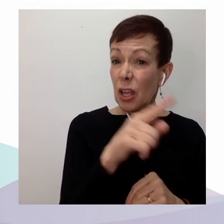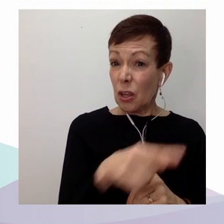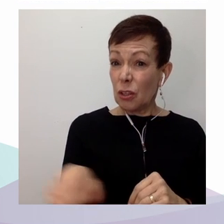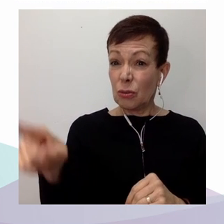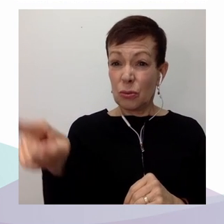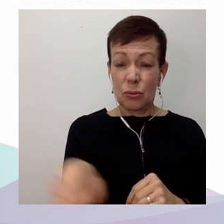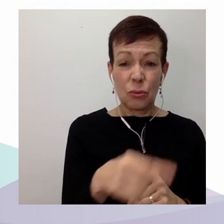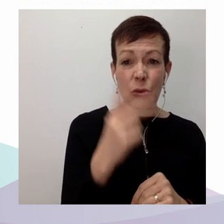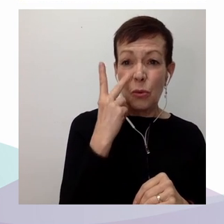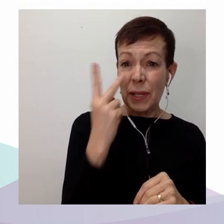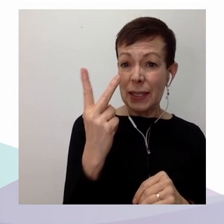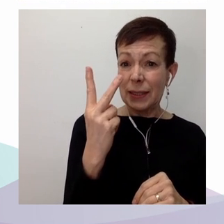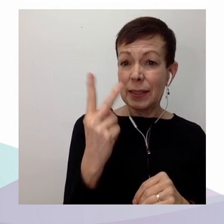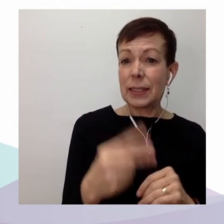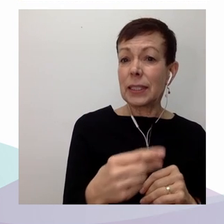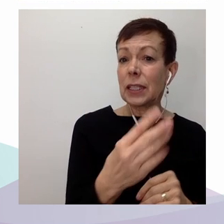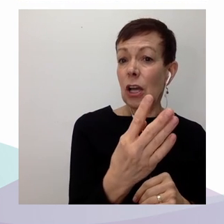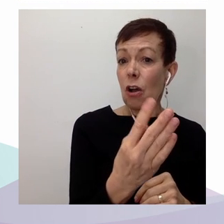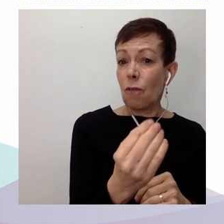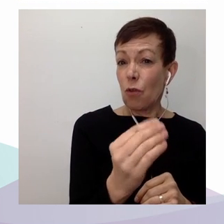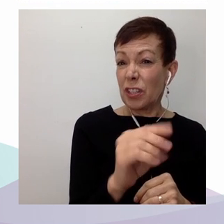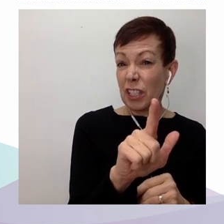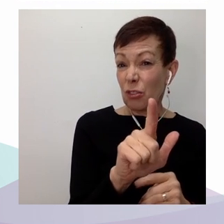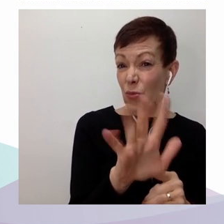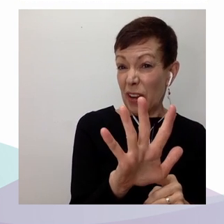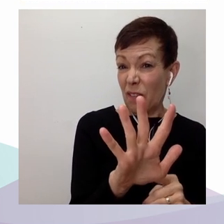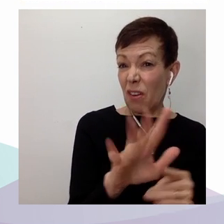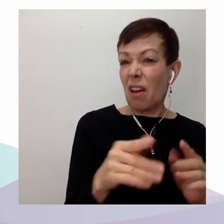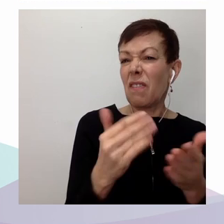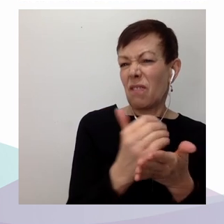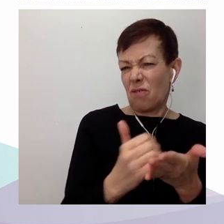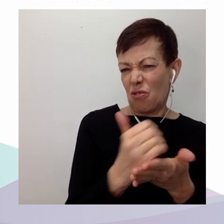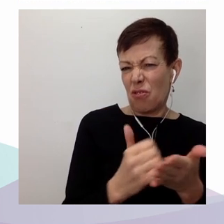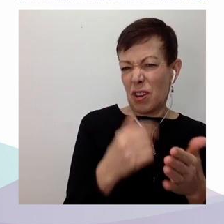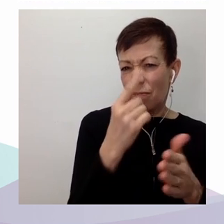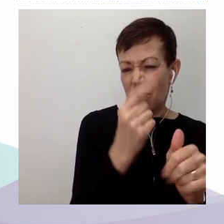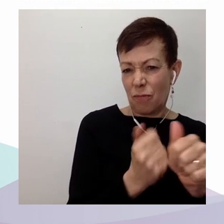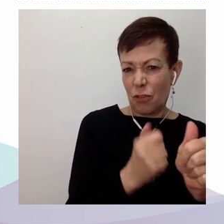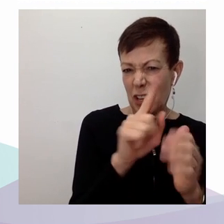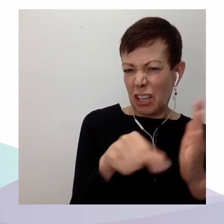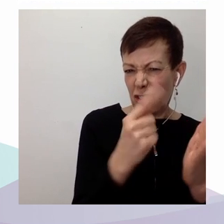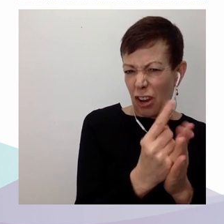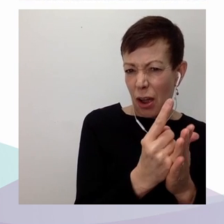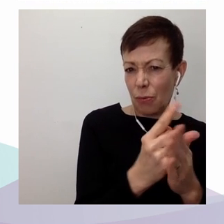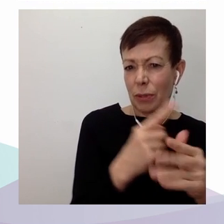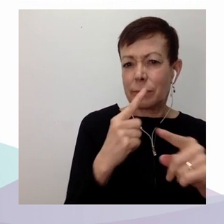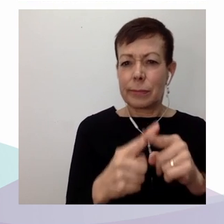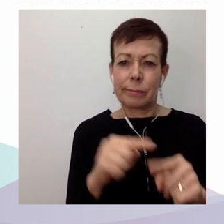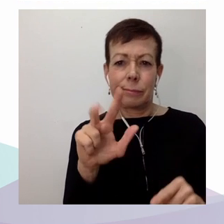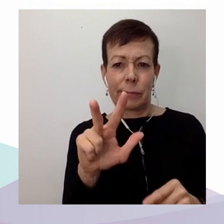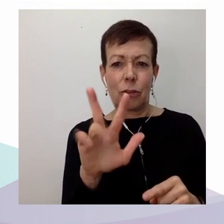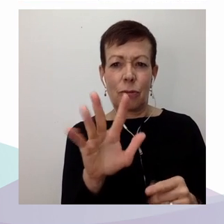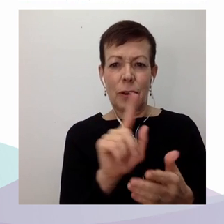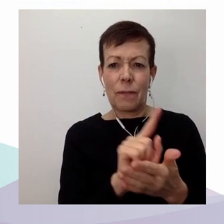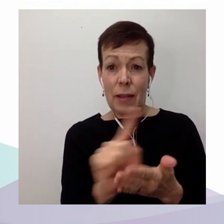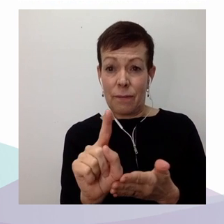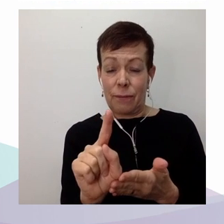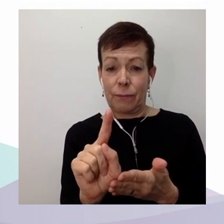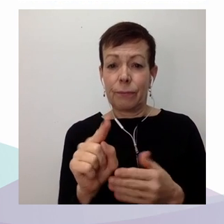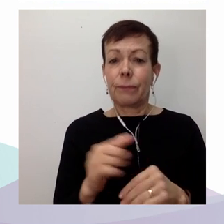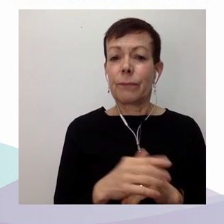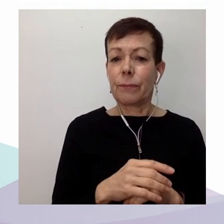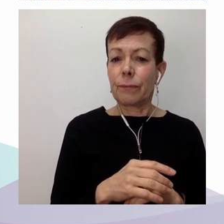Ce qui signifie que pour une semaine de 35 heures, le taux horaire est légèrement au-dessus de la mesure du panier de consommation